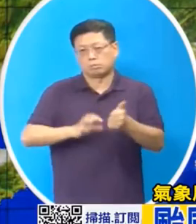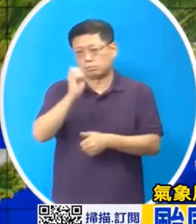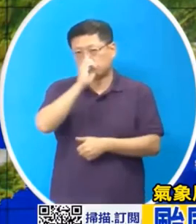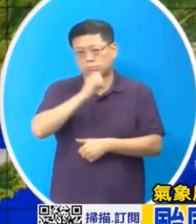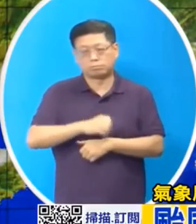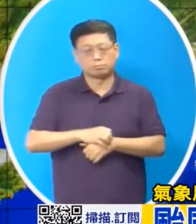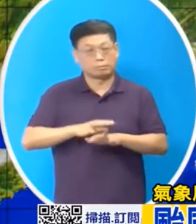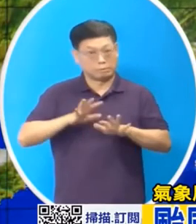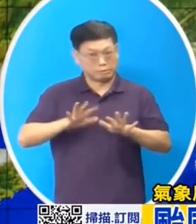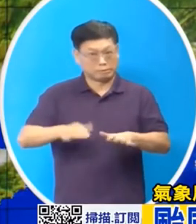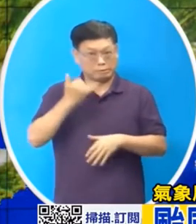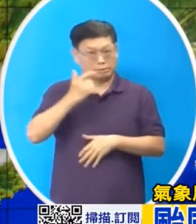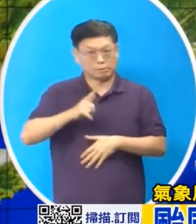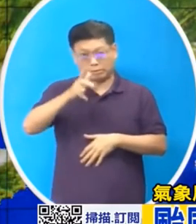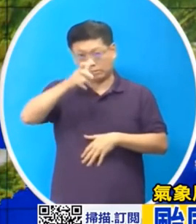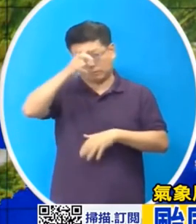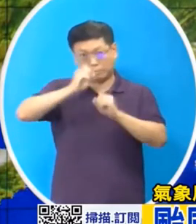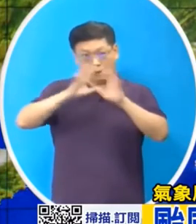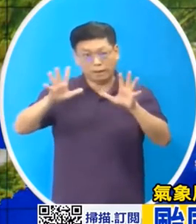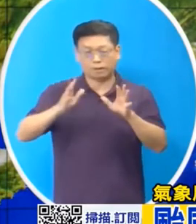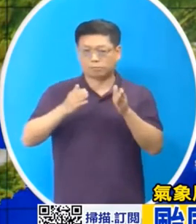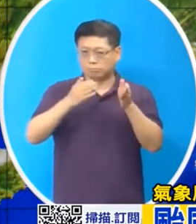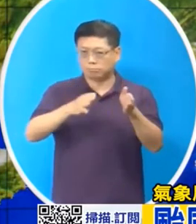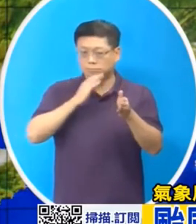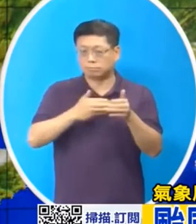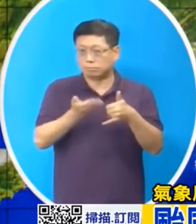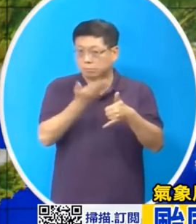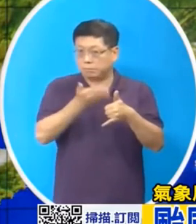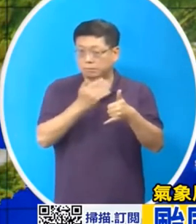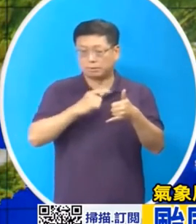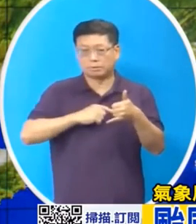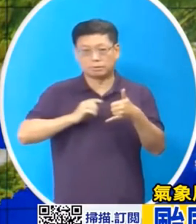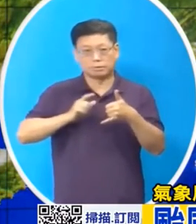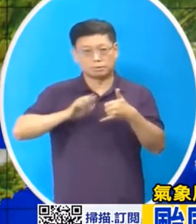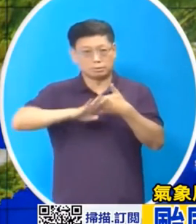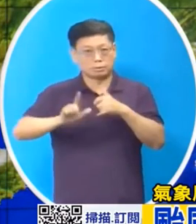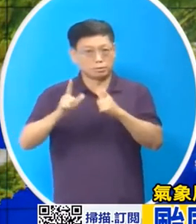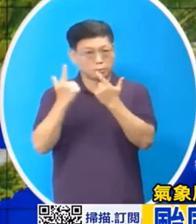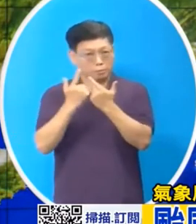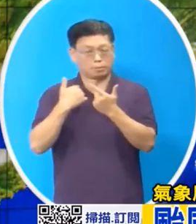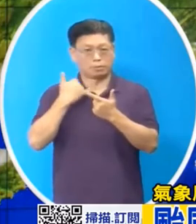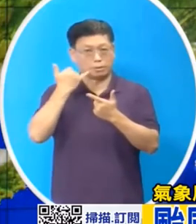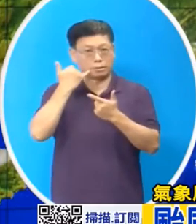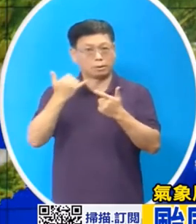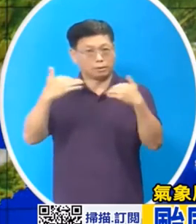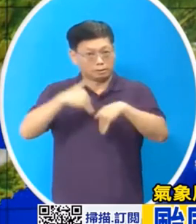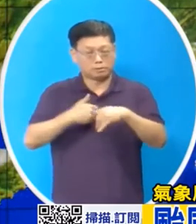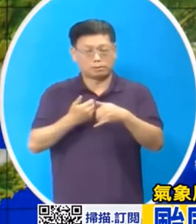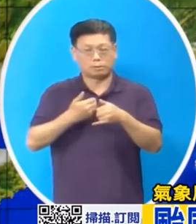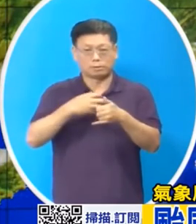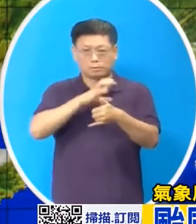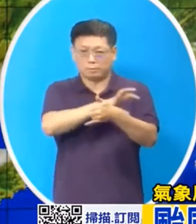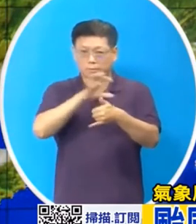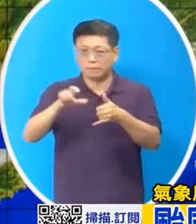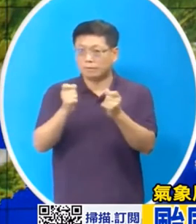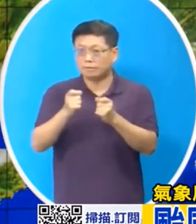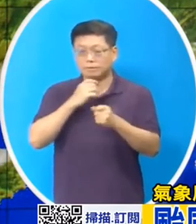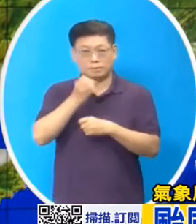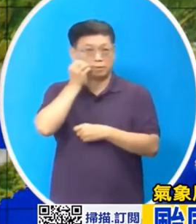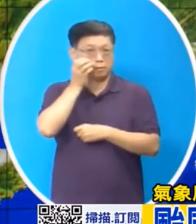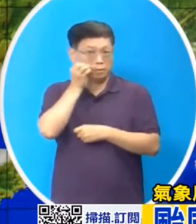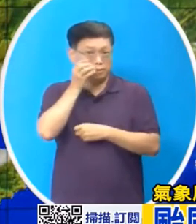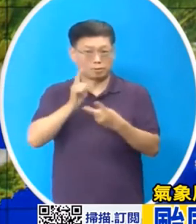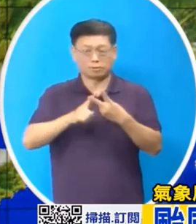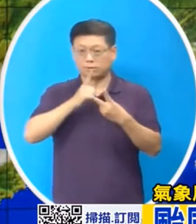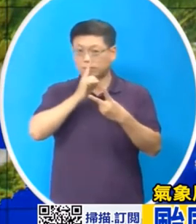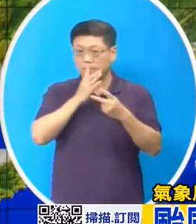所以目前我们海上警报区是北部海面东北部海面以及海峡北部陆上警报区是花莲以